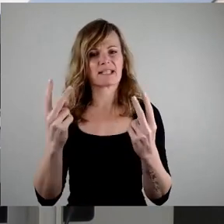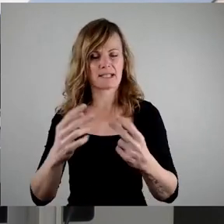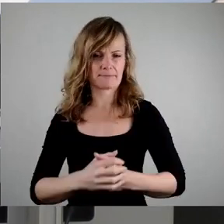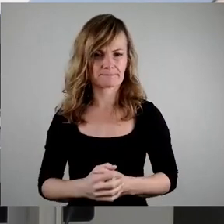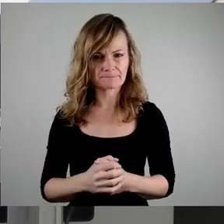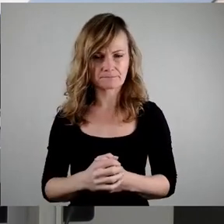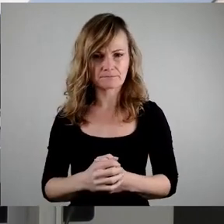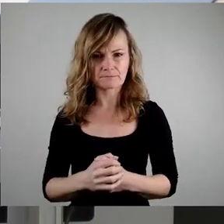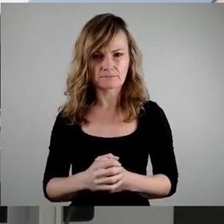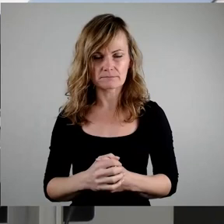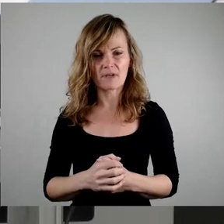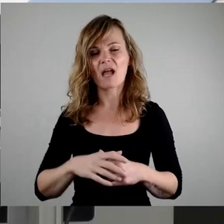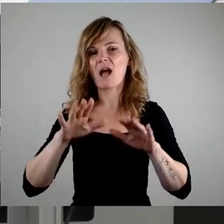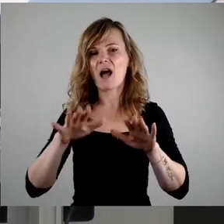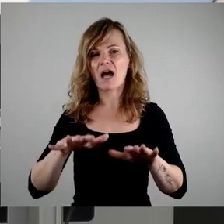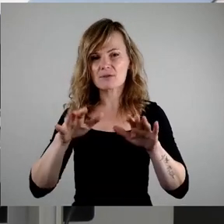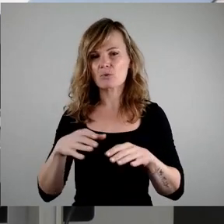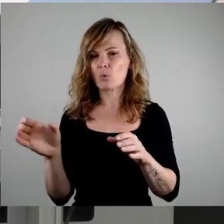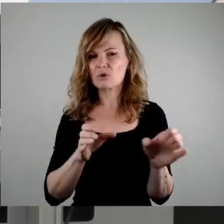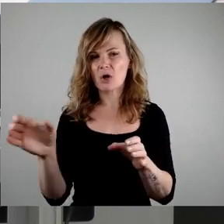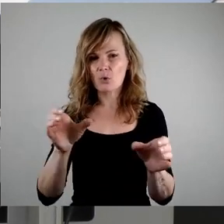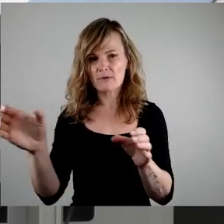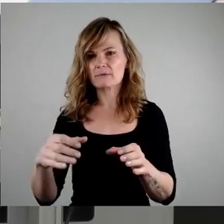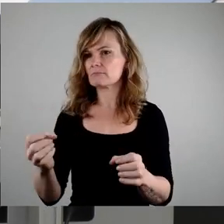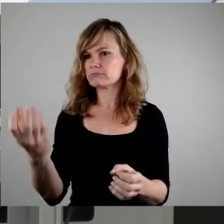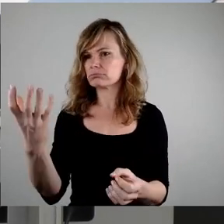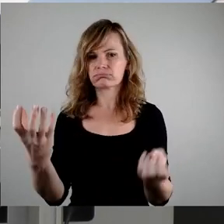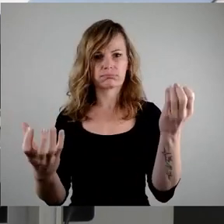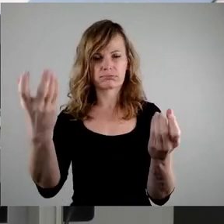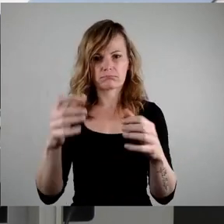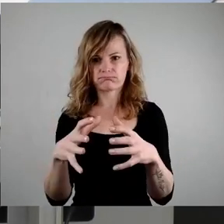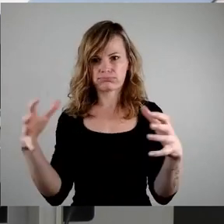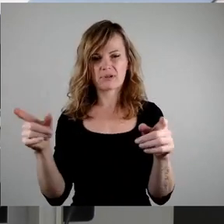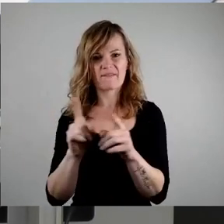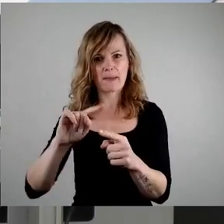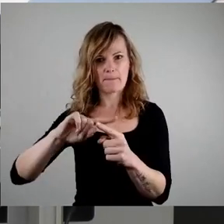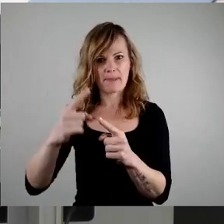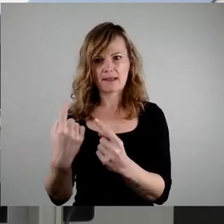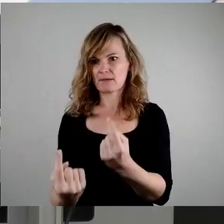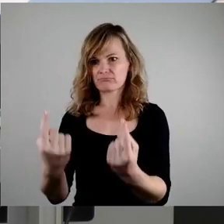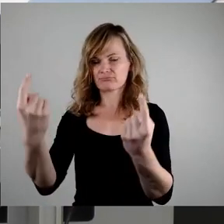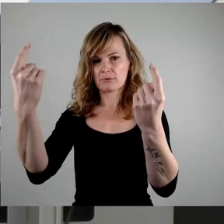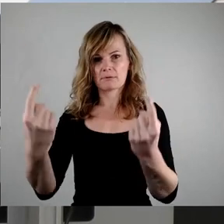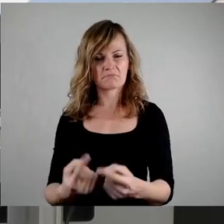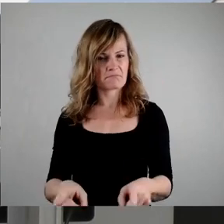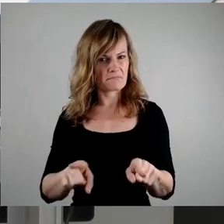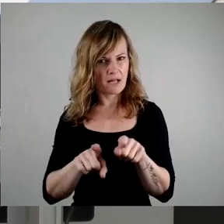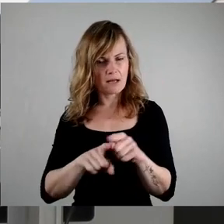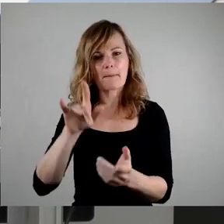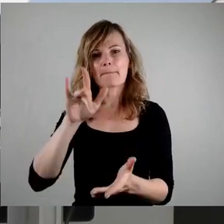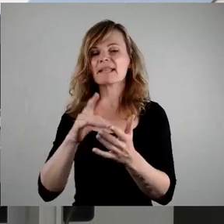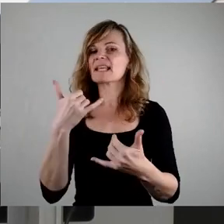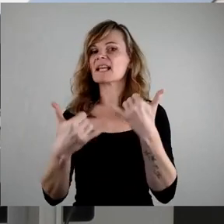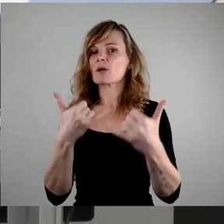bodenschießenden Asylunterkünften war das nicht anders. Mitte Januar diesen Jahres erfuhren die Dresdner Bürgerinnen und Bürger,